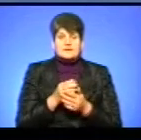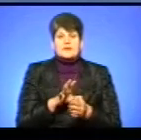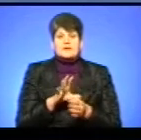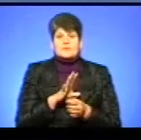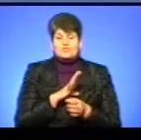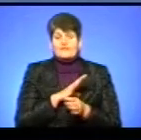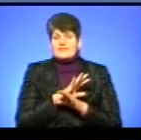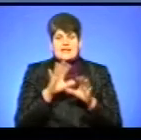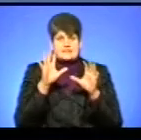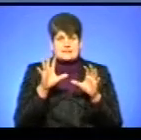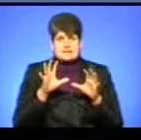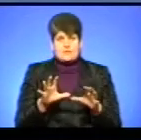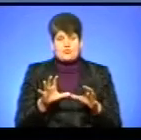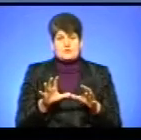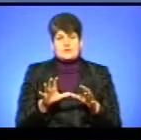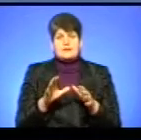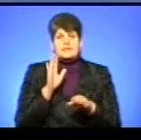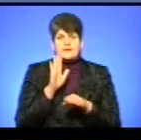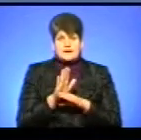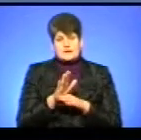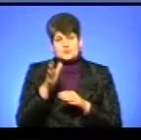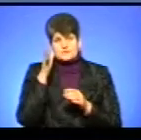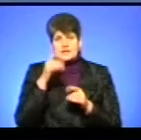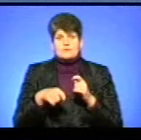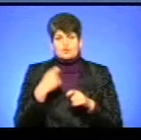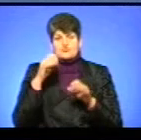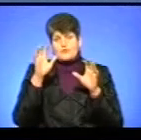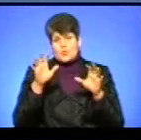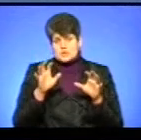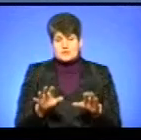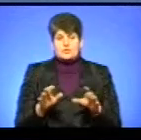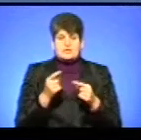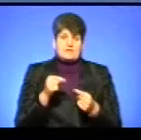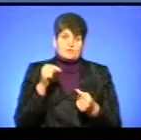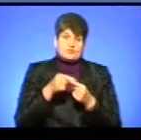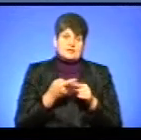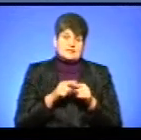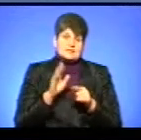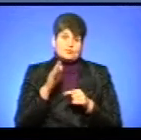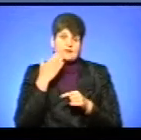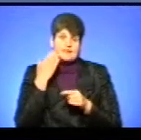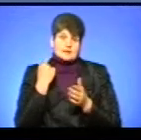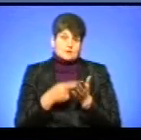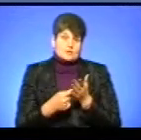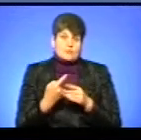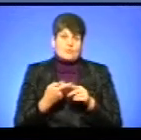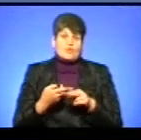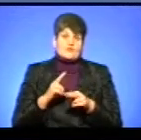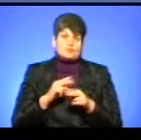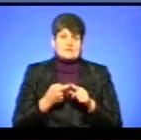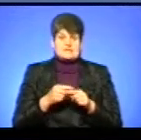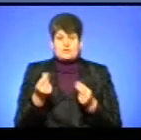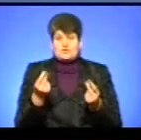наказ управління освіти, дискримінаційний, такий, що порушував Конституцію, і, відповідно, це буде так, щоб в плані доказування повернути ці кошти.